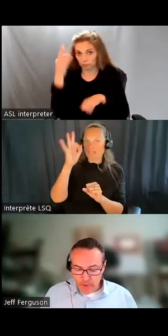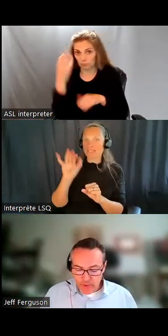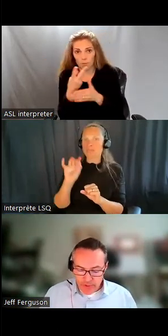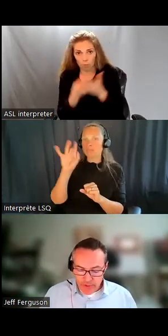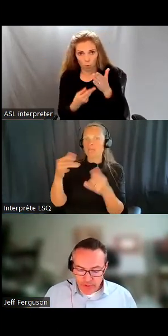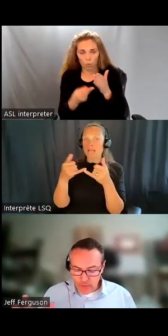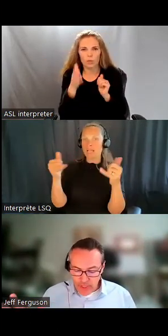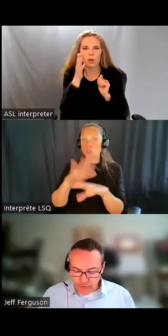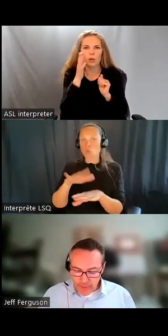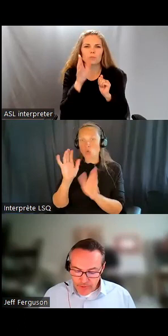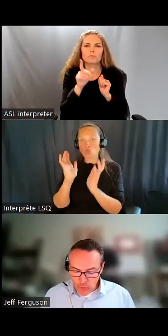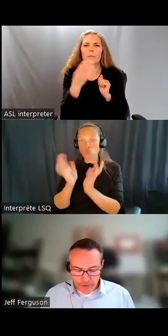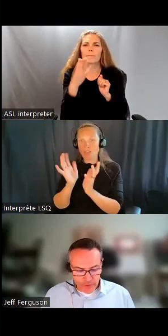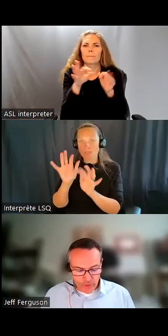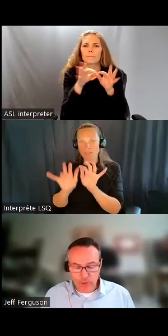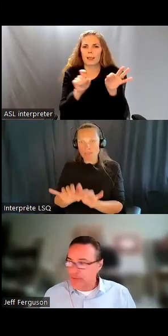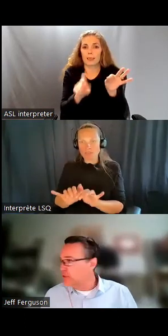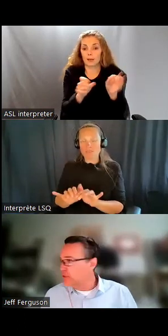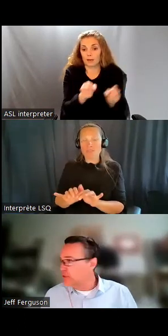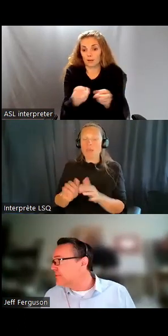On a aussi créé un guide que vous pouvez utiliser